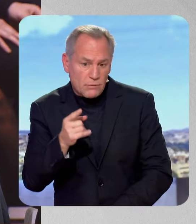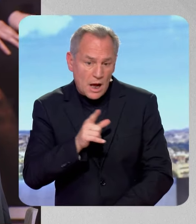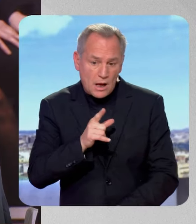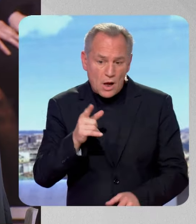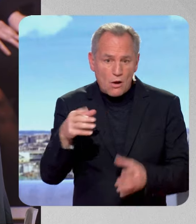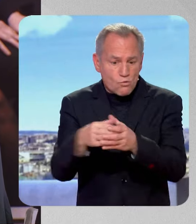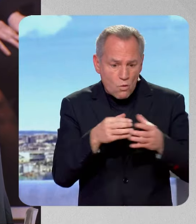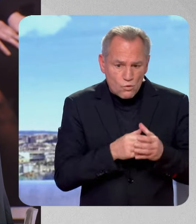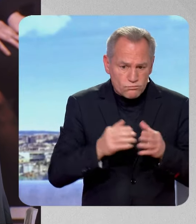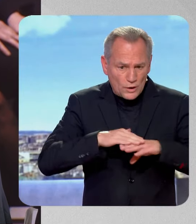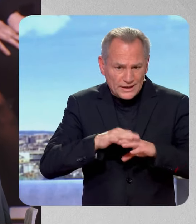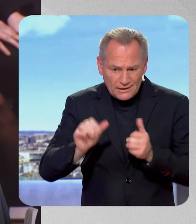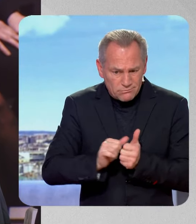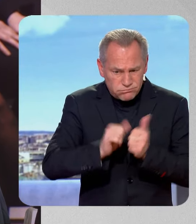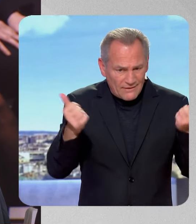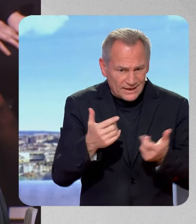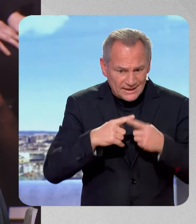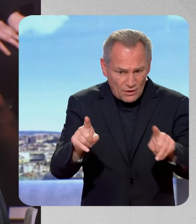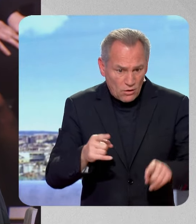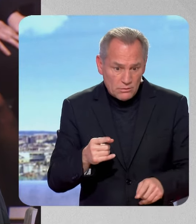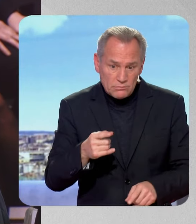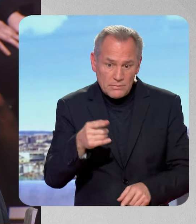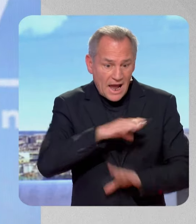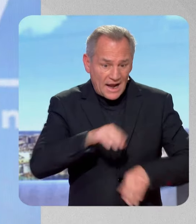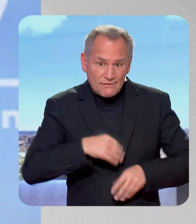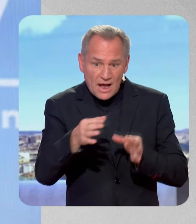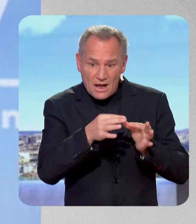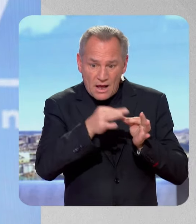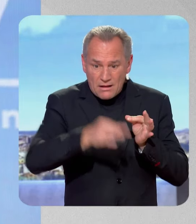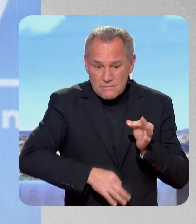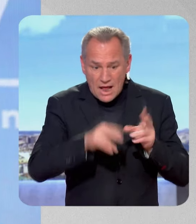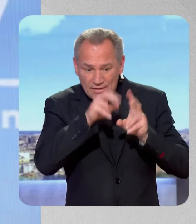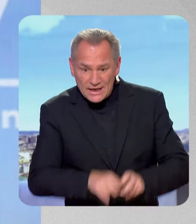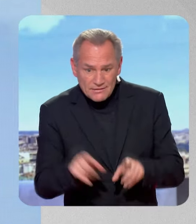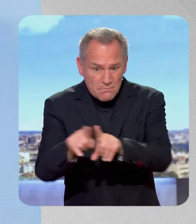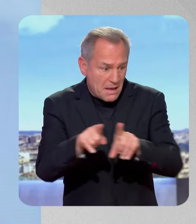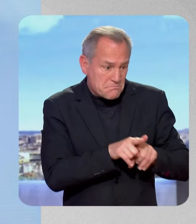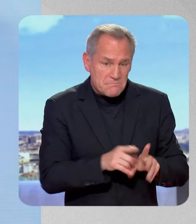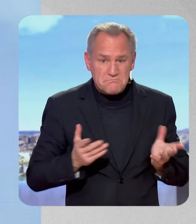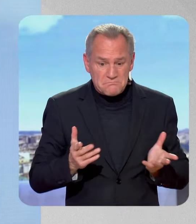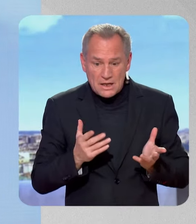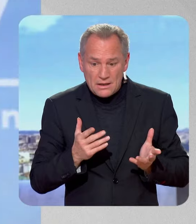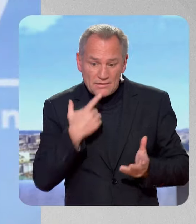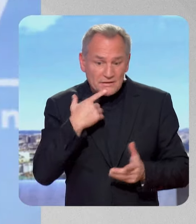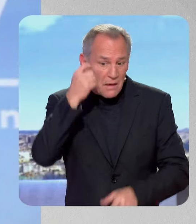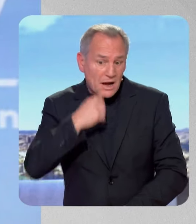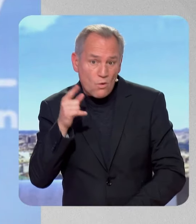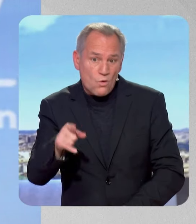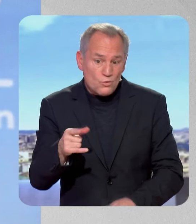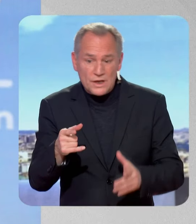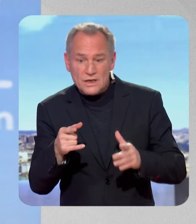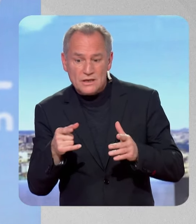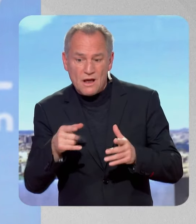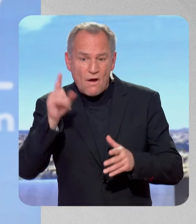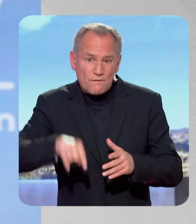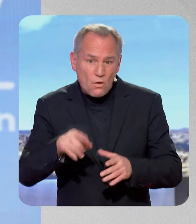arrivons à la même analyse, au même diagnostic. C'est que Macron se débat finalement, mais qu'il doit y avoir une présidentielle